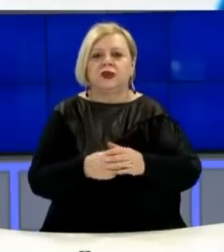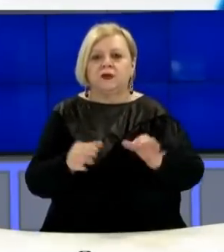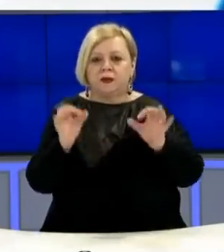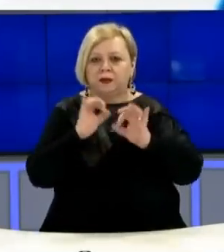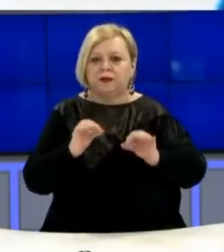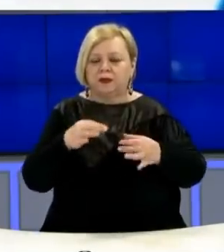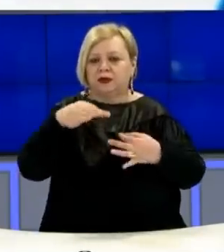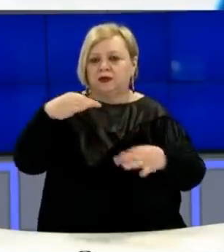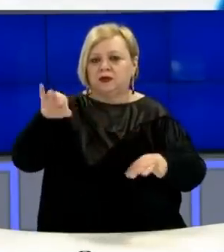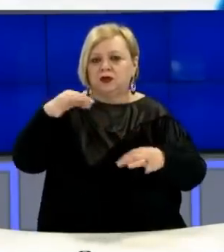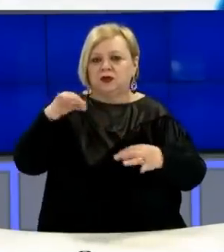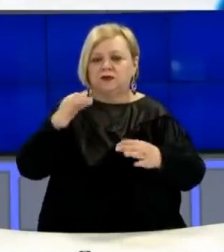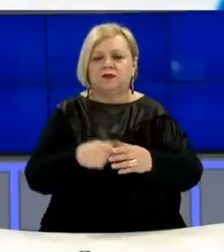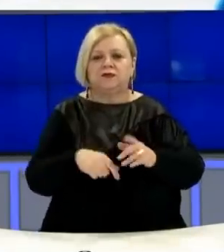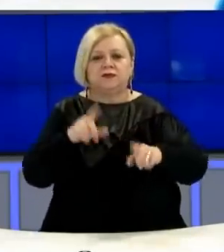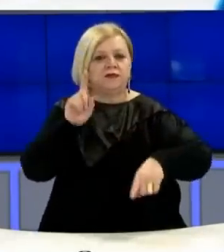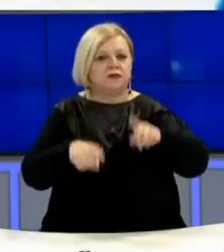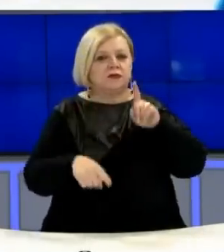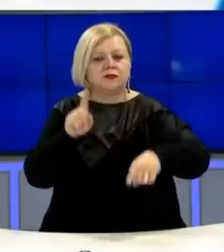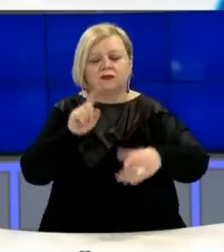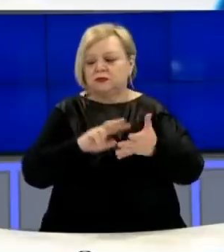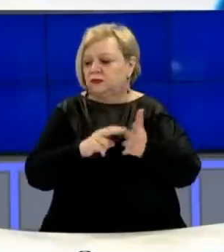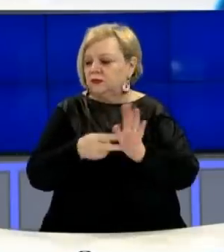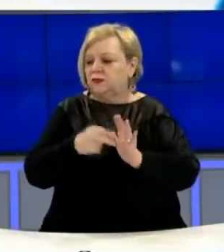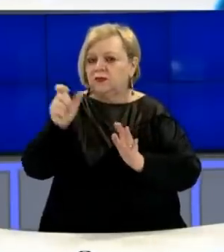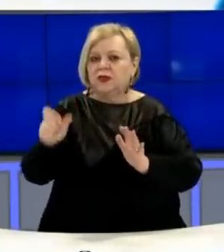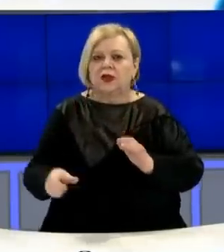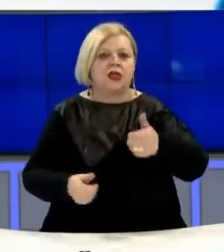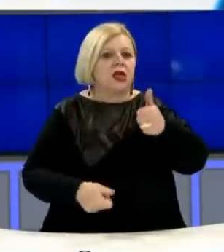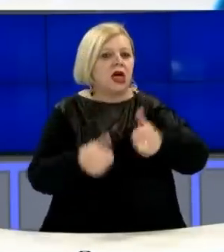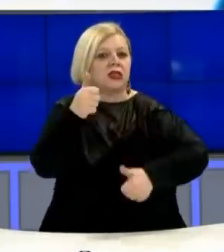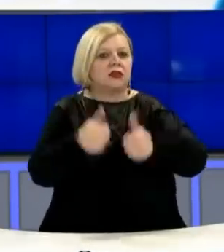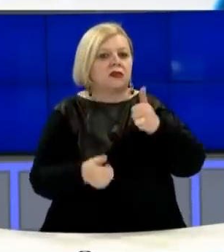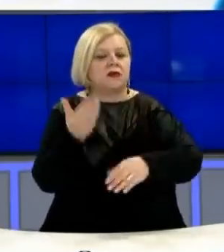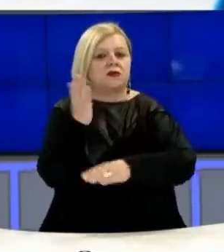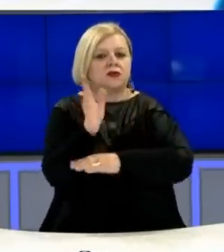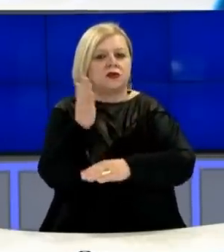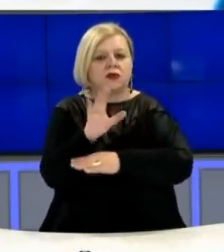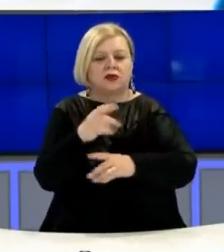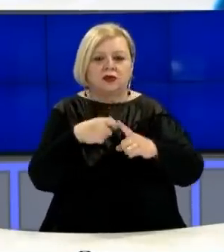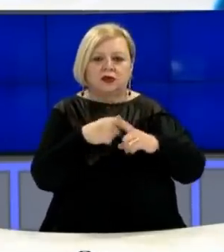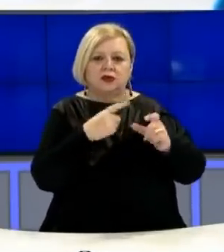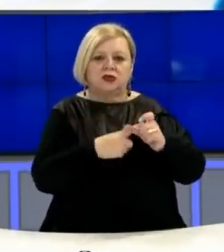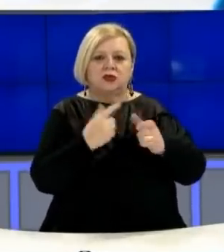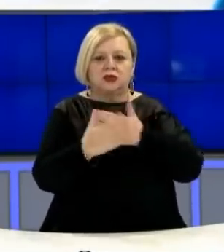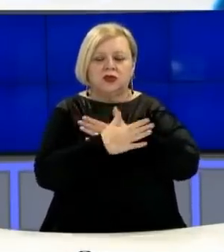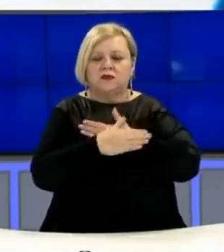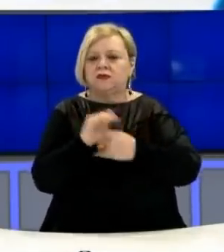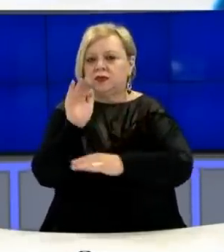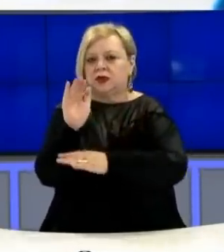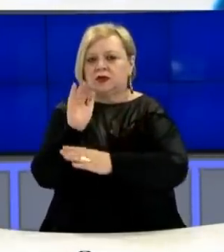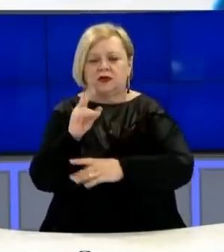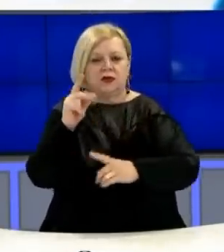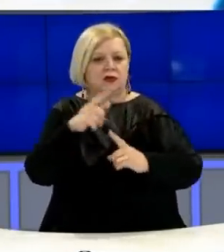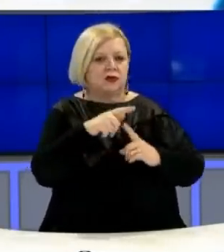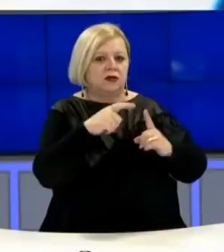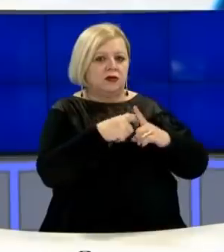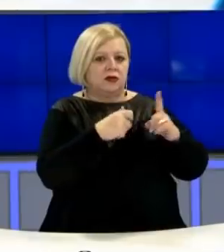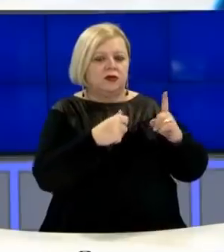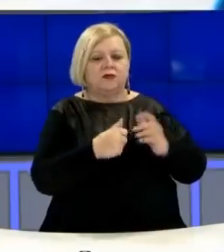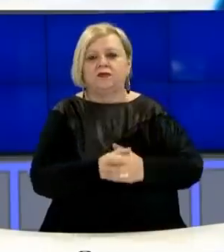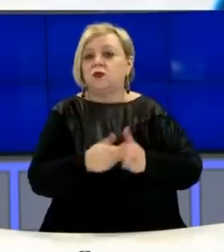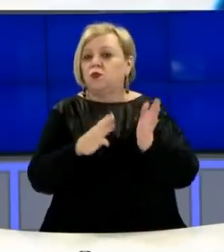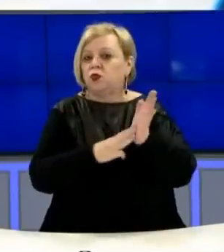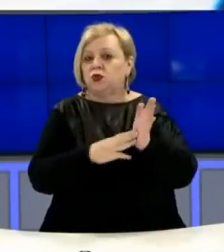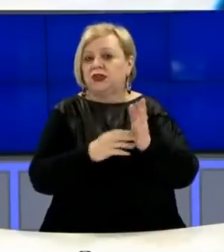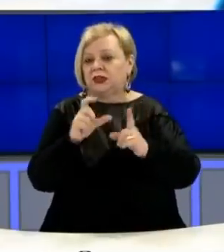certifikim e të disa subjekteve politike edhe kandidatve të tyre nga anaj KCZ, ka thënë për televizionin tonë, Mull, Desku,